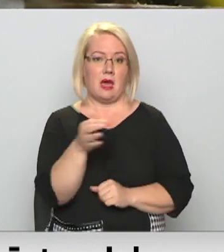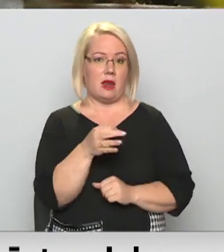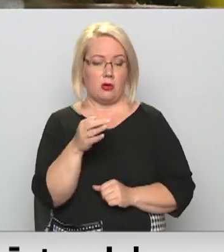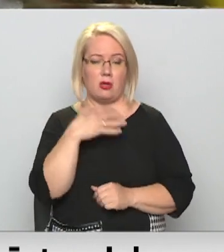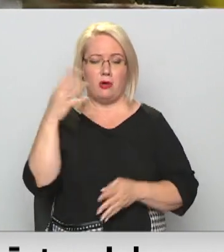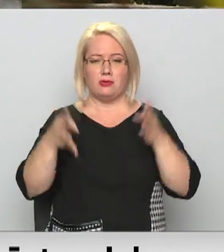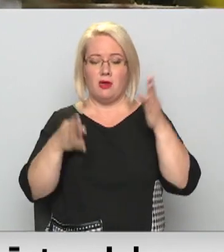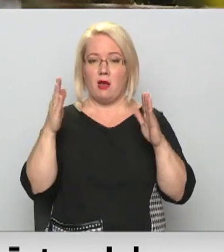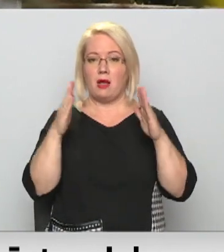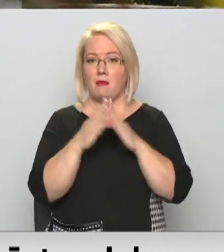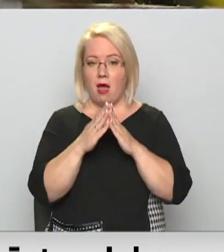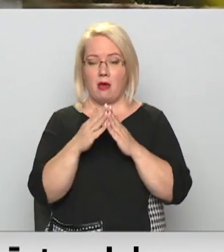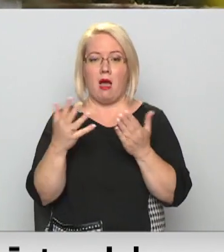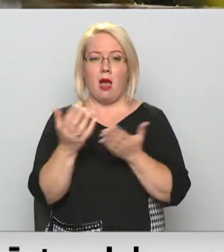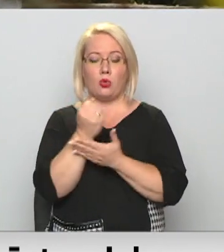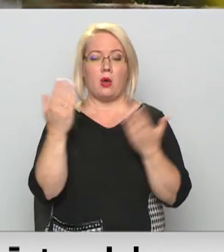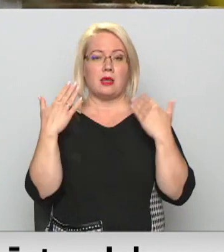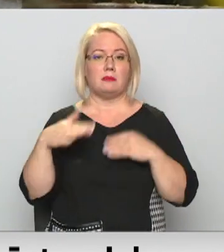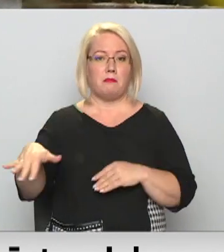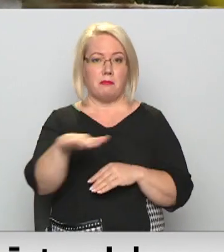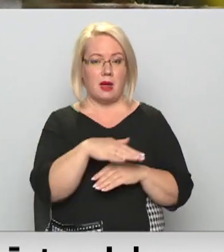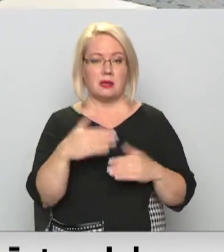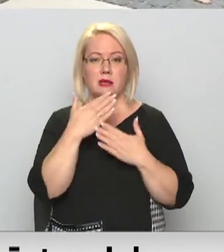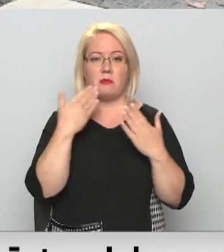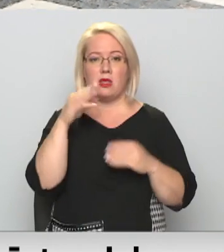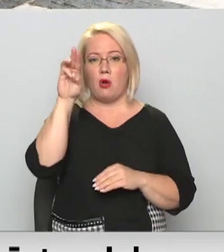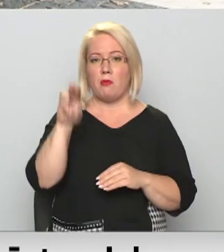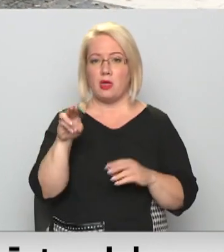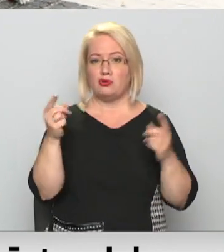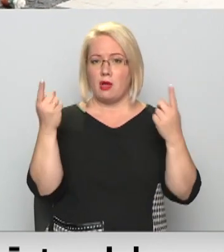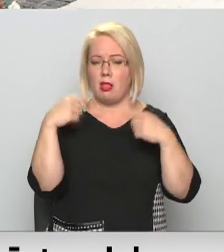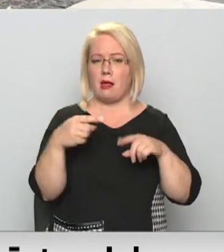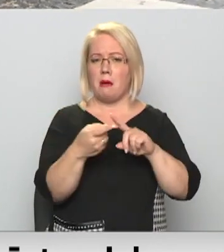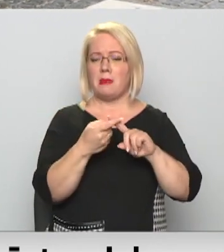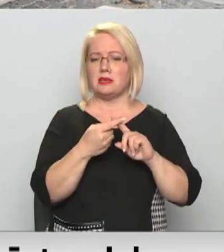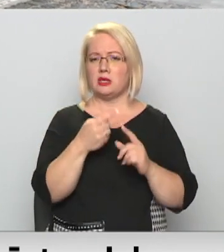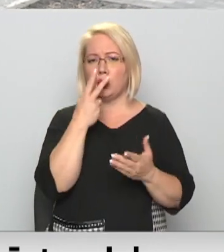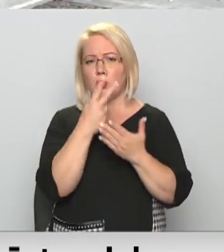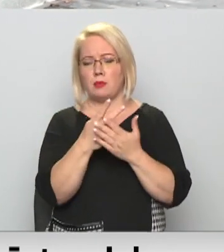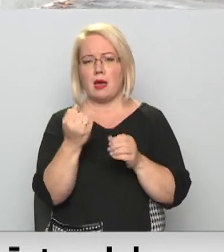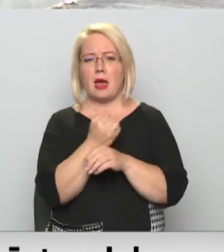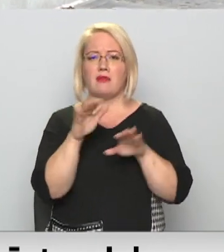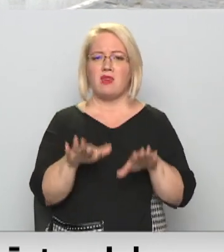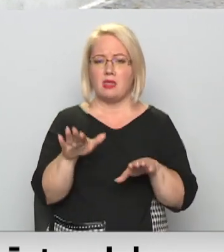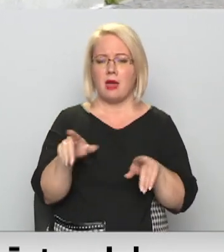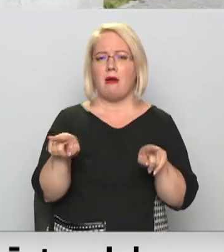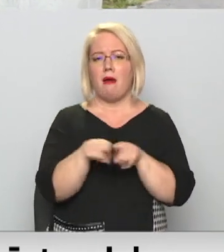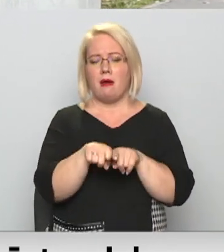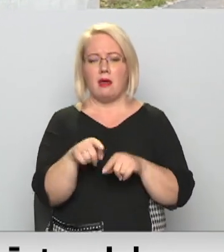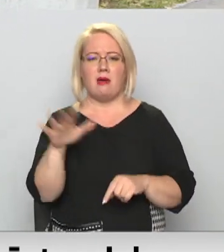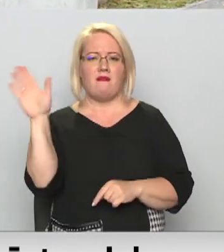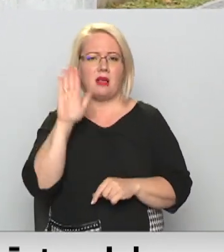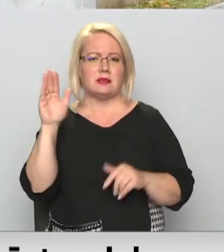Daudzīvokļu māju ieskauts atrodas parks, kas pēdējo mēnešu laikā piesaistīs uzmanību gan vietējā, gan vairāk nekā